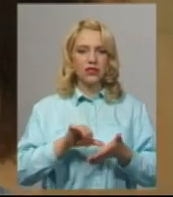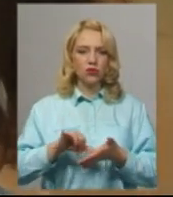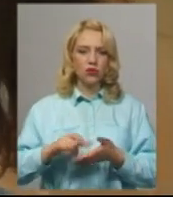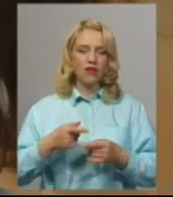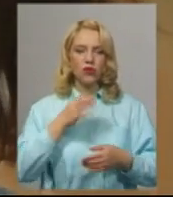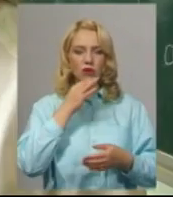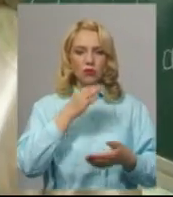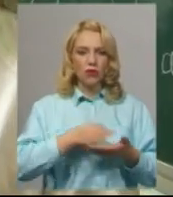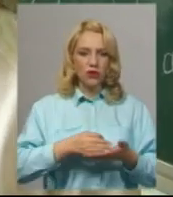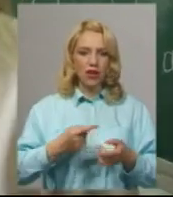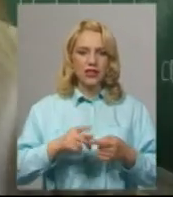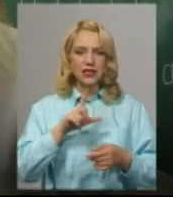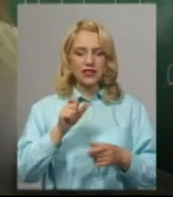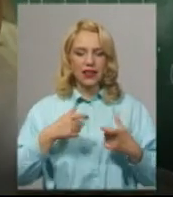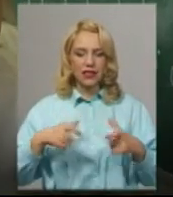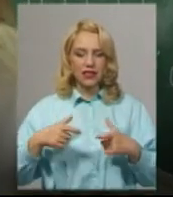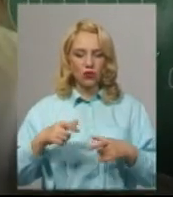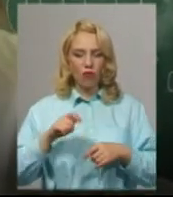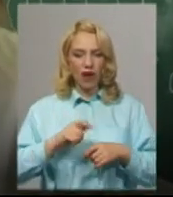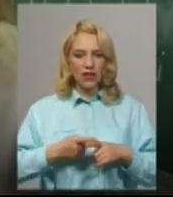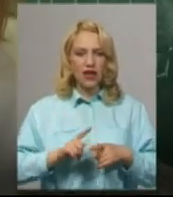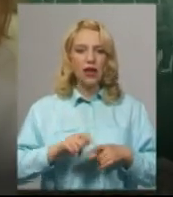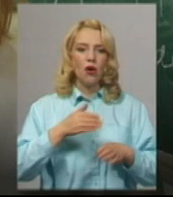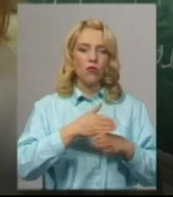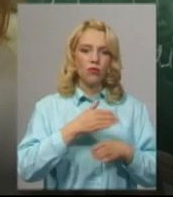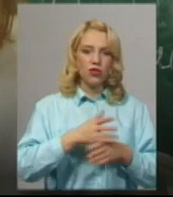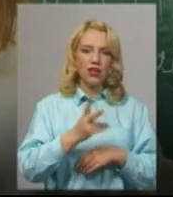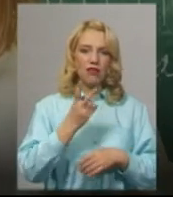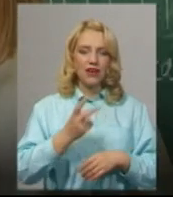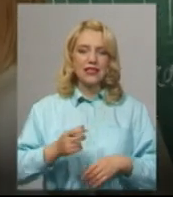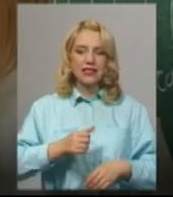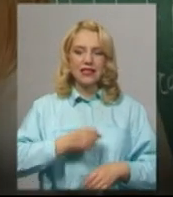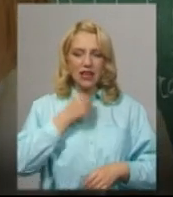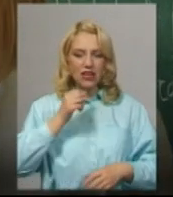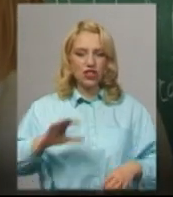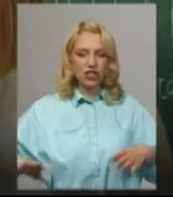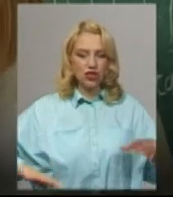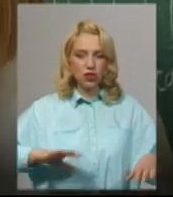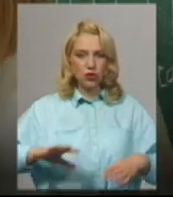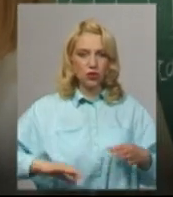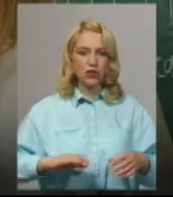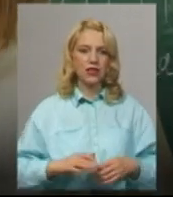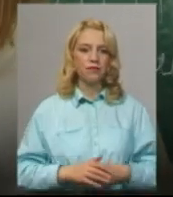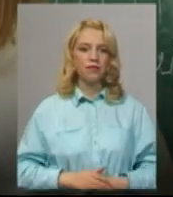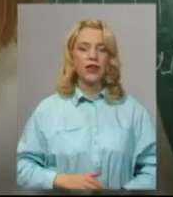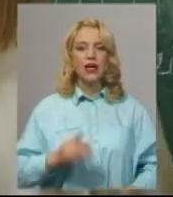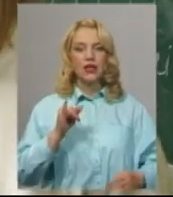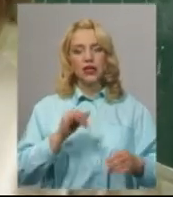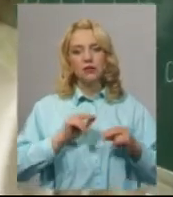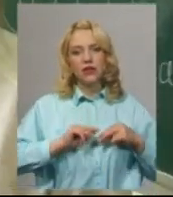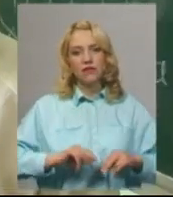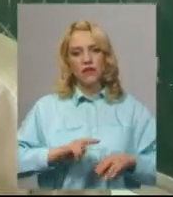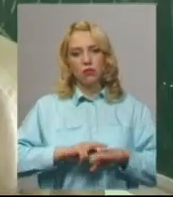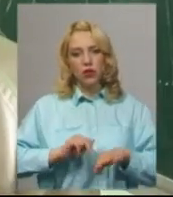відповідального, оповноважена особа Вінницького регіонального центру та два старших інструктора з першої та останньої аудиторії. І працівник